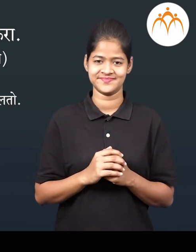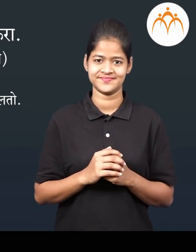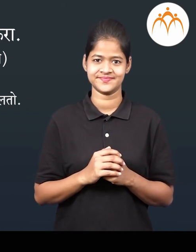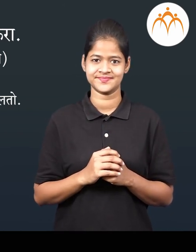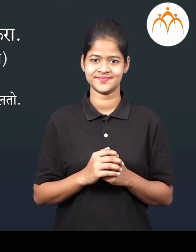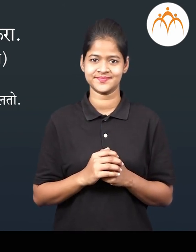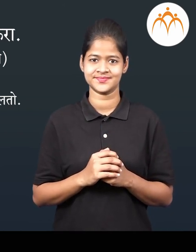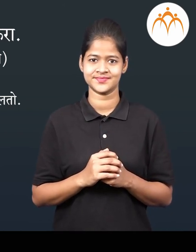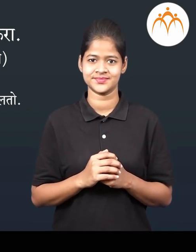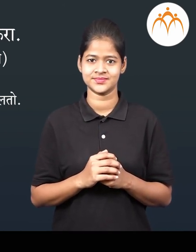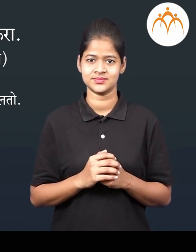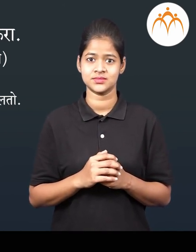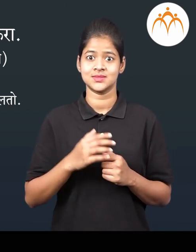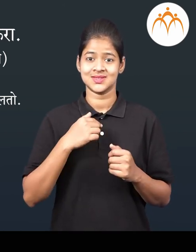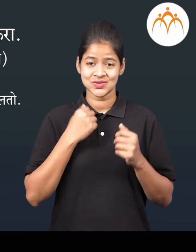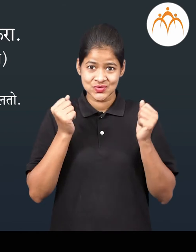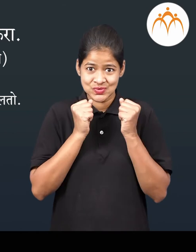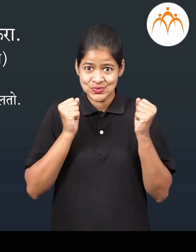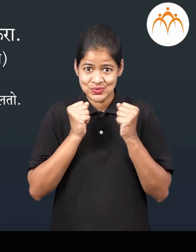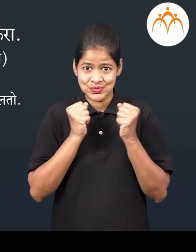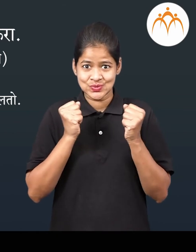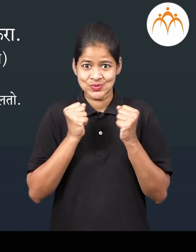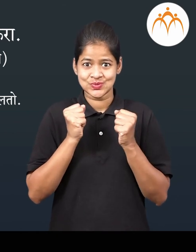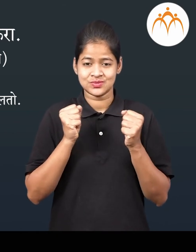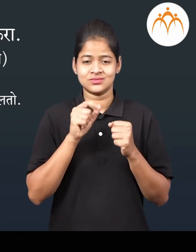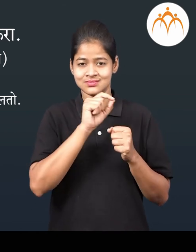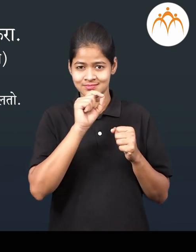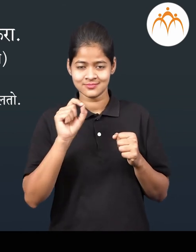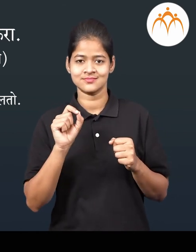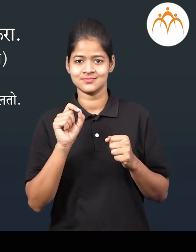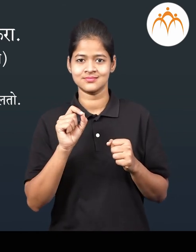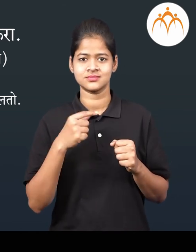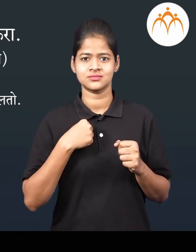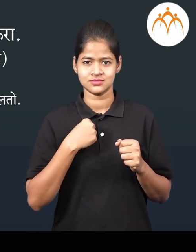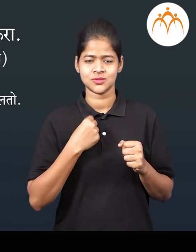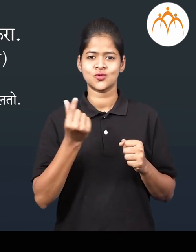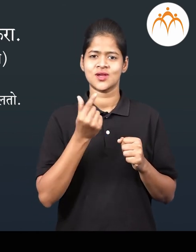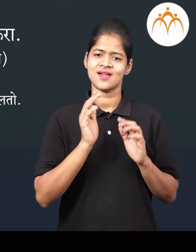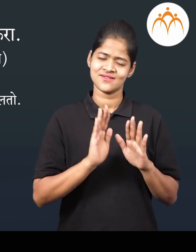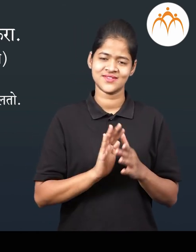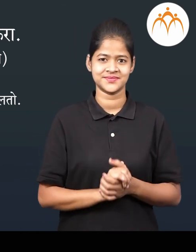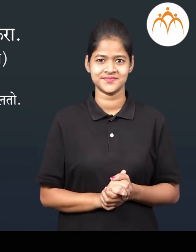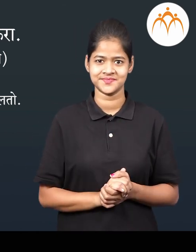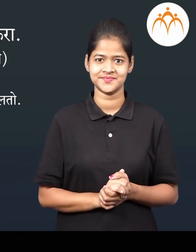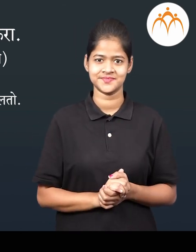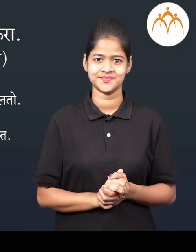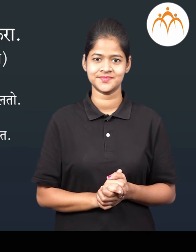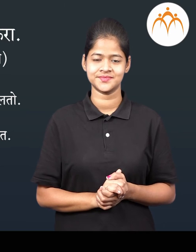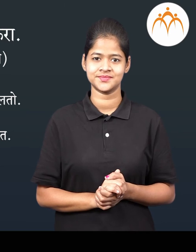आपन हिवाल्याद टिम्ब टिम्ब आणी टिम्ब टिम्ब कपडे वापरतो